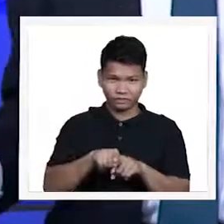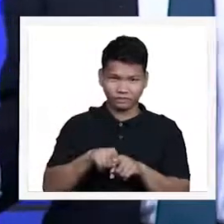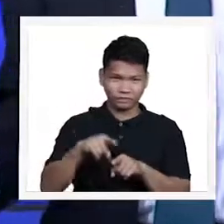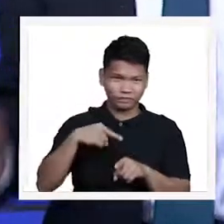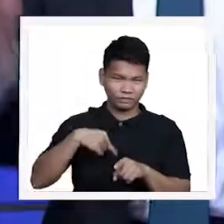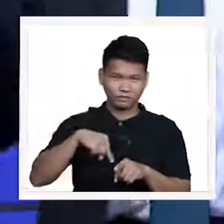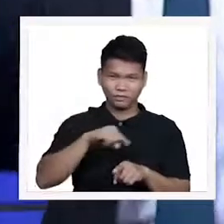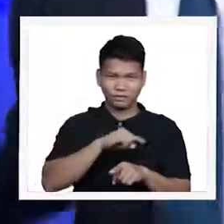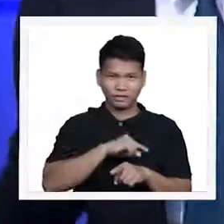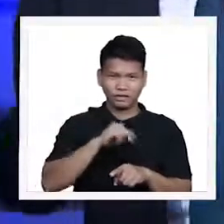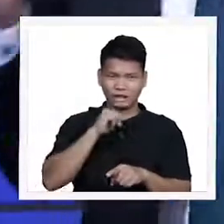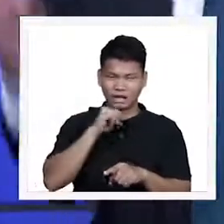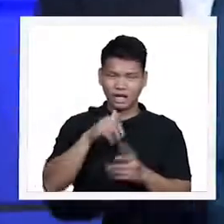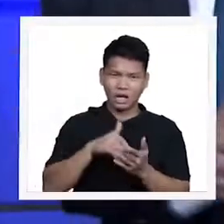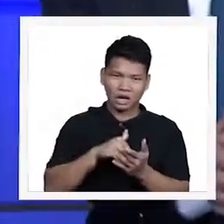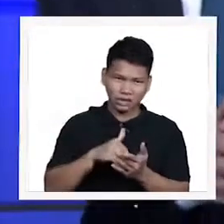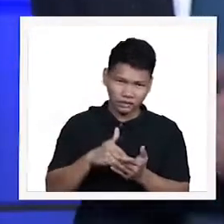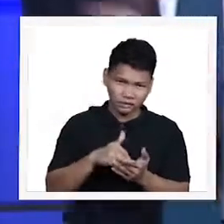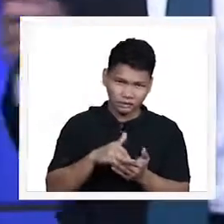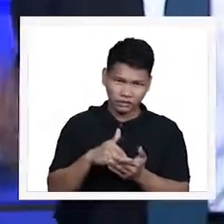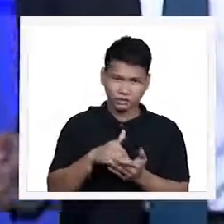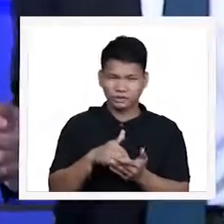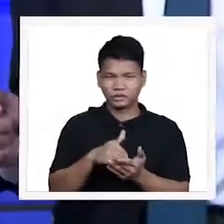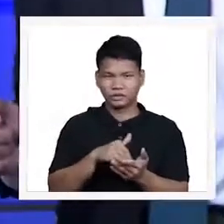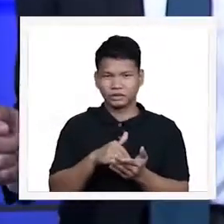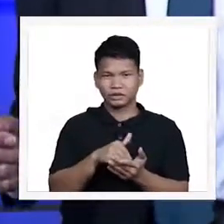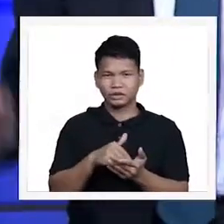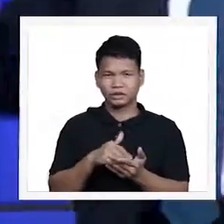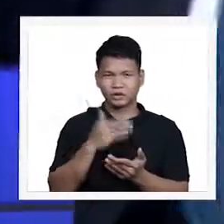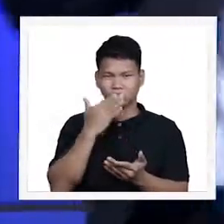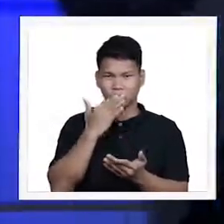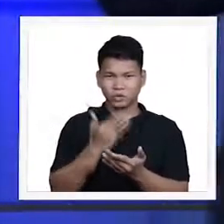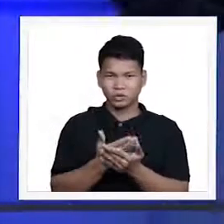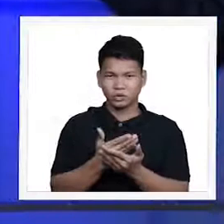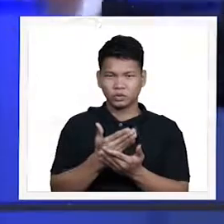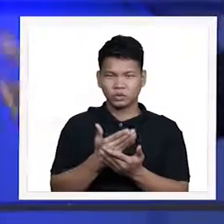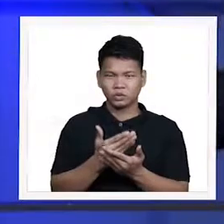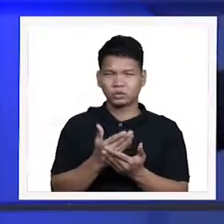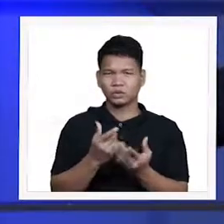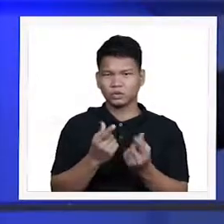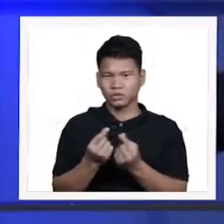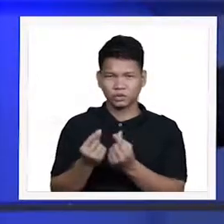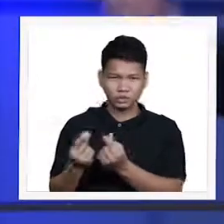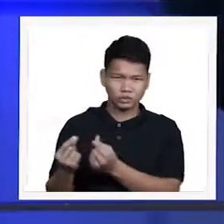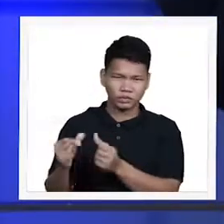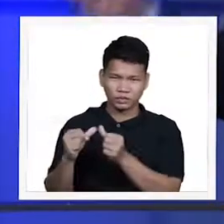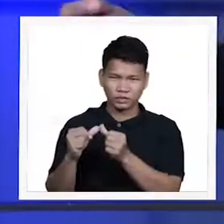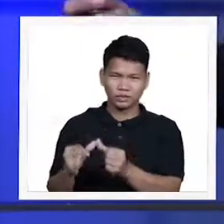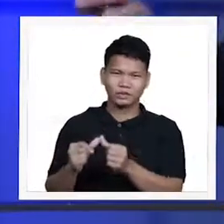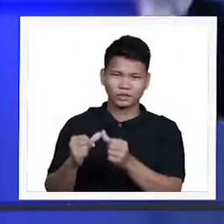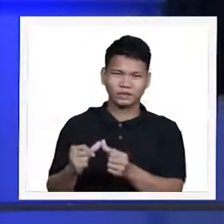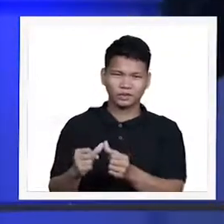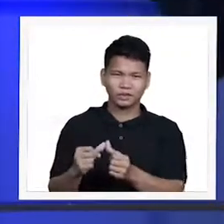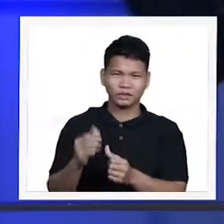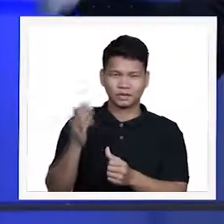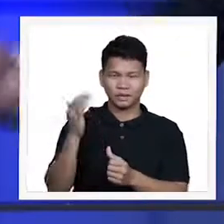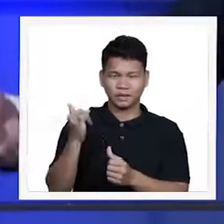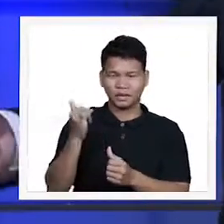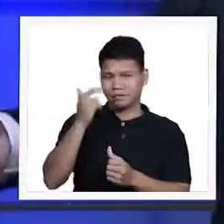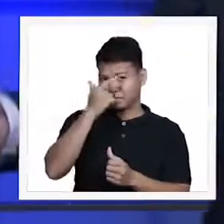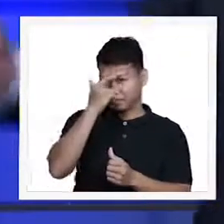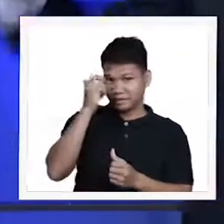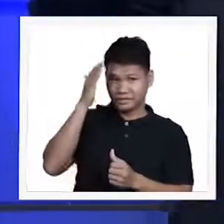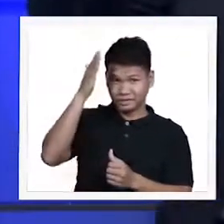mapapagod na gagawa ng kabutihan dahil darating ang araw tayo po ay maga